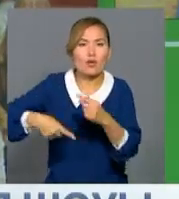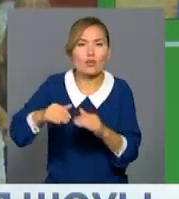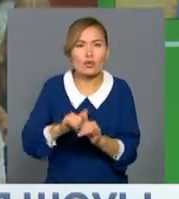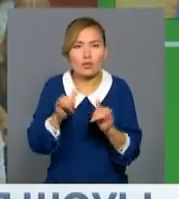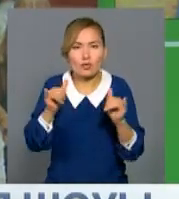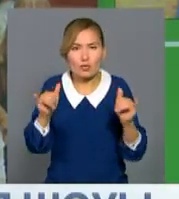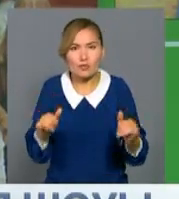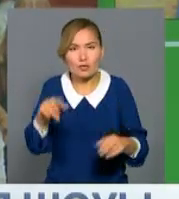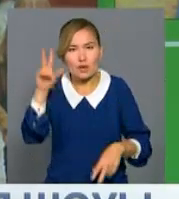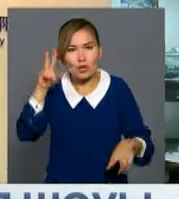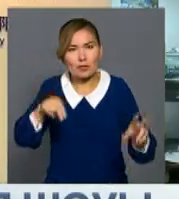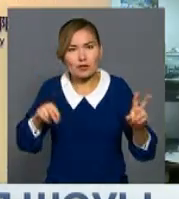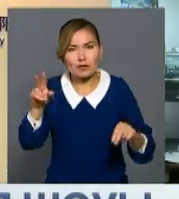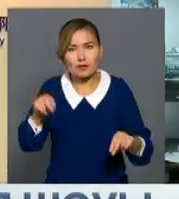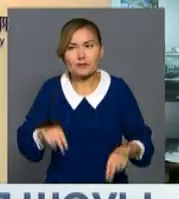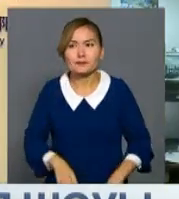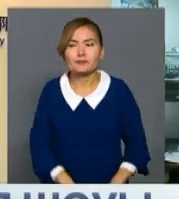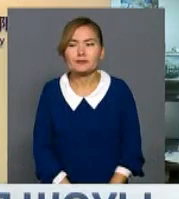нүмітті.